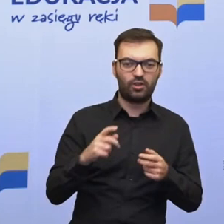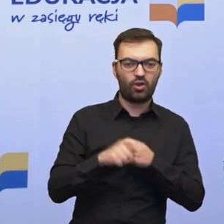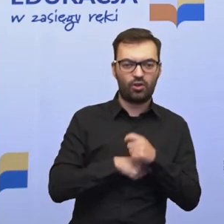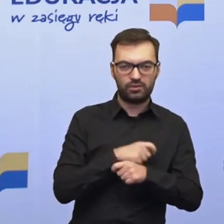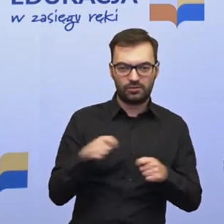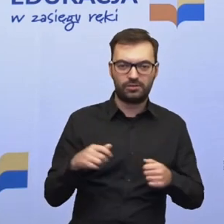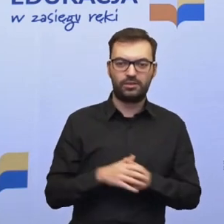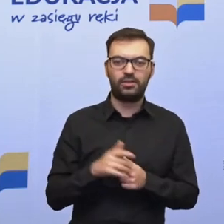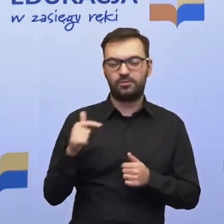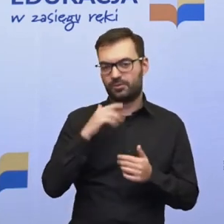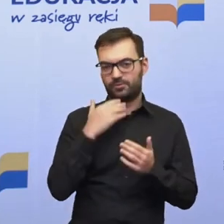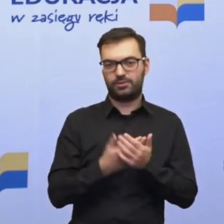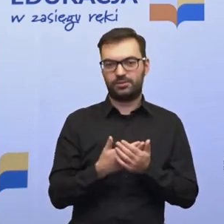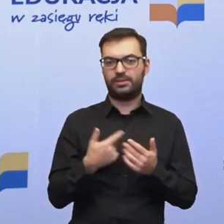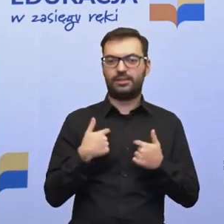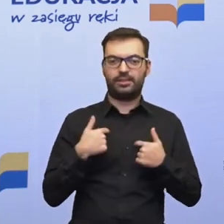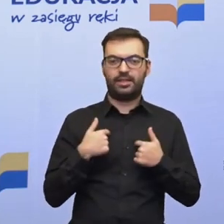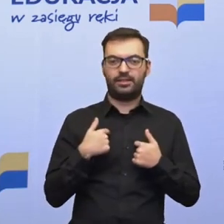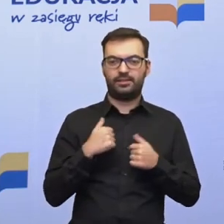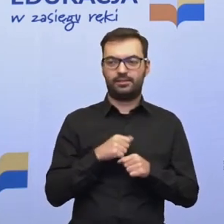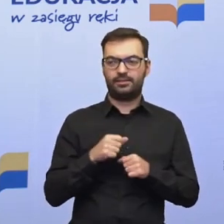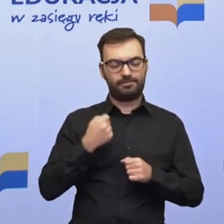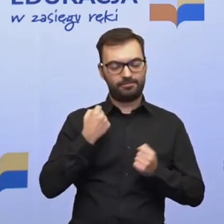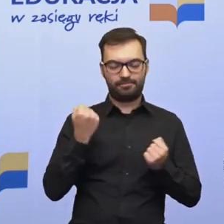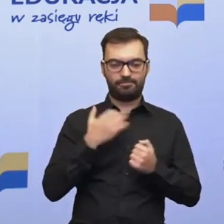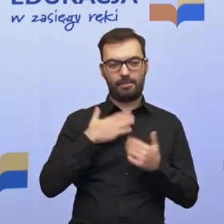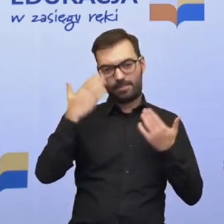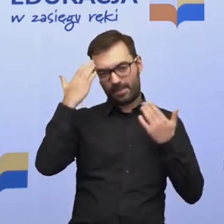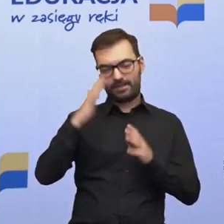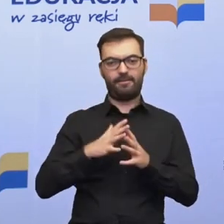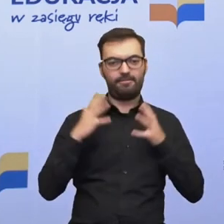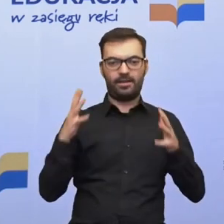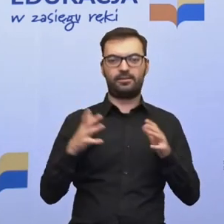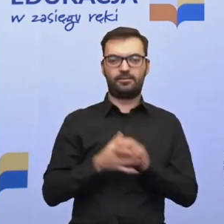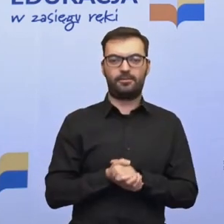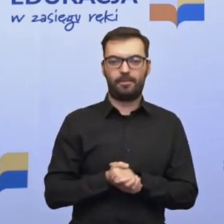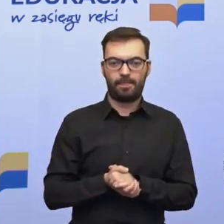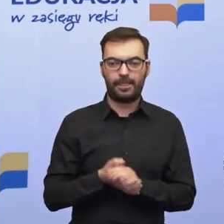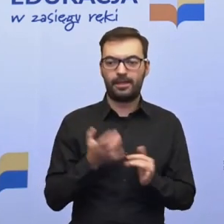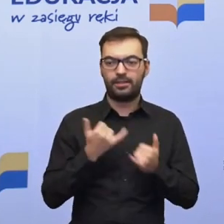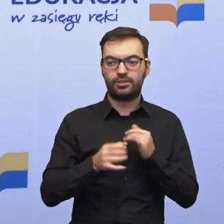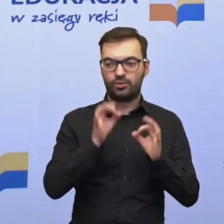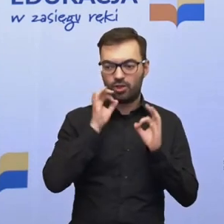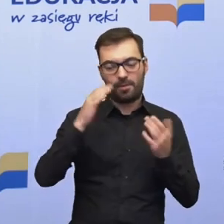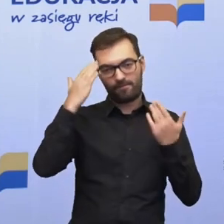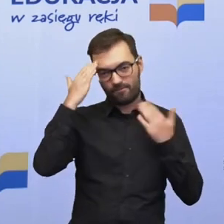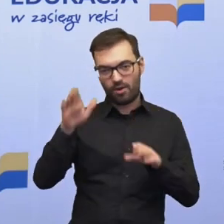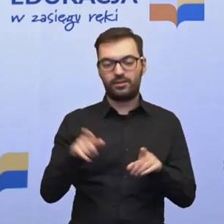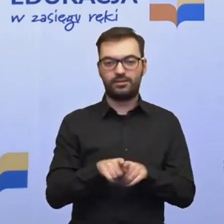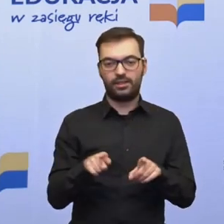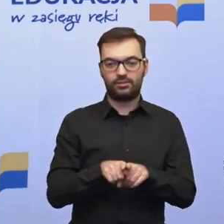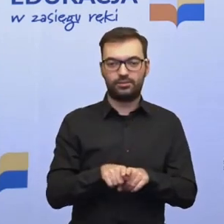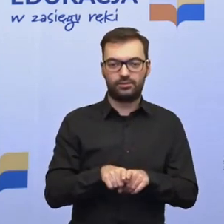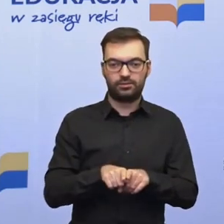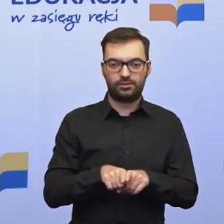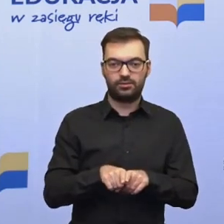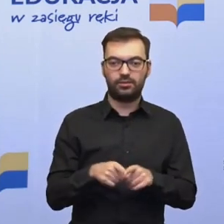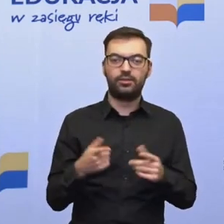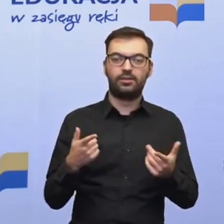to muszę powiedzieć, że jestem naprawdę pełna nadziei. Bo tylko przy takiej dobrej woli, ale też przy